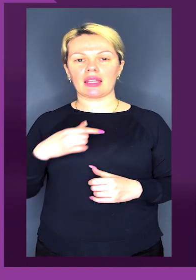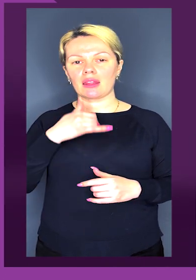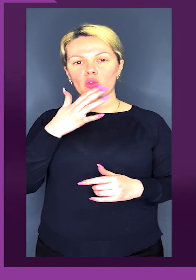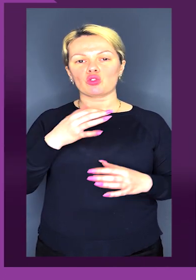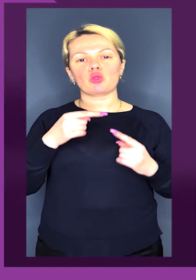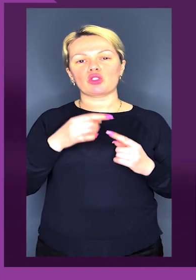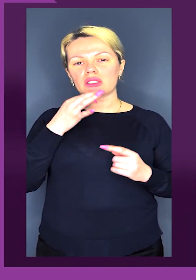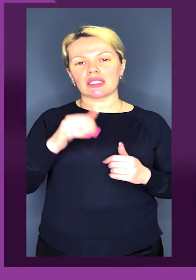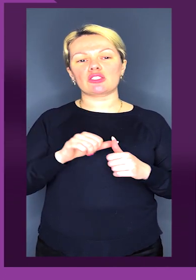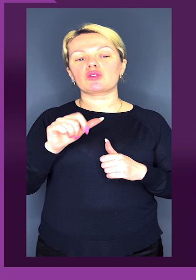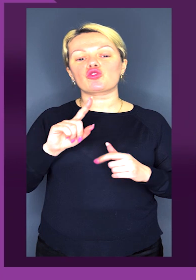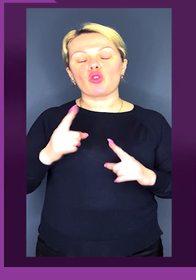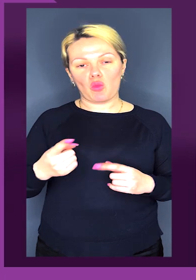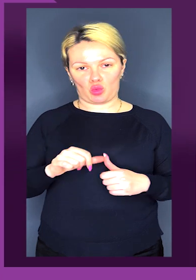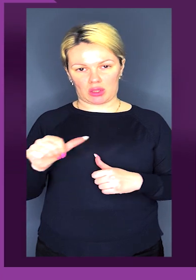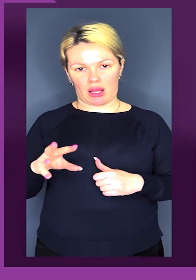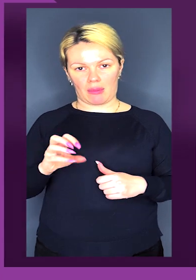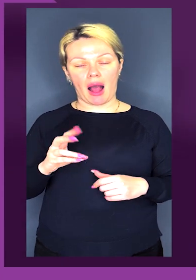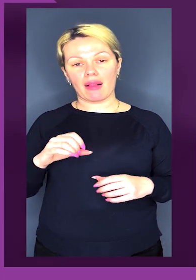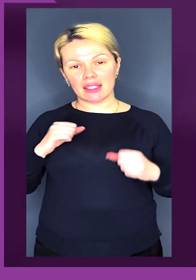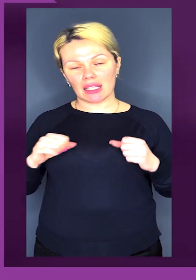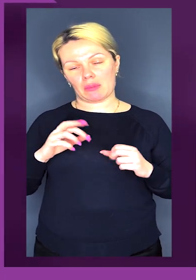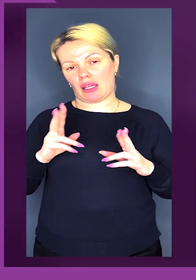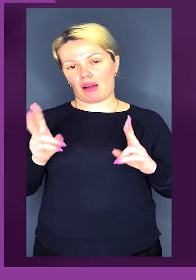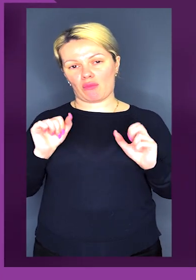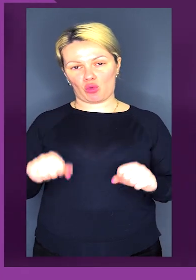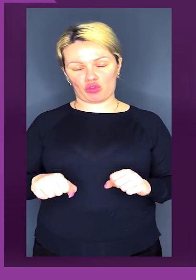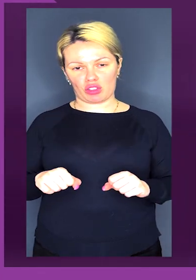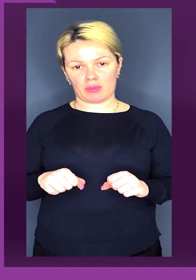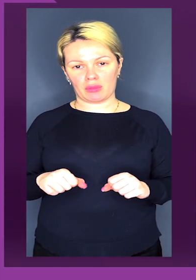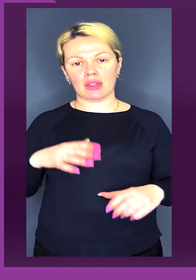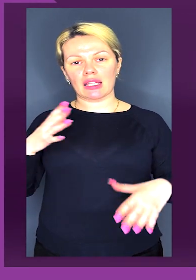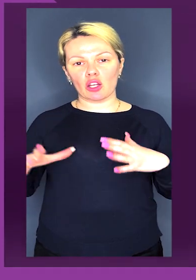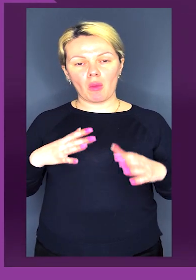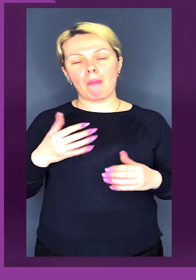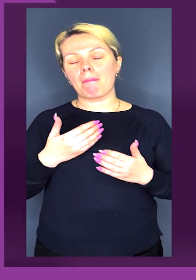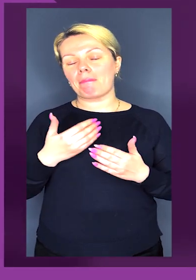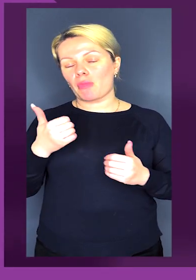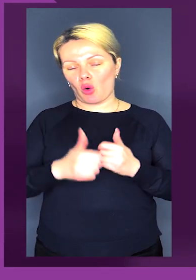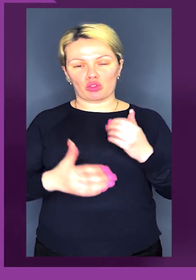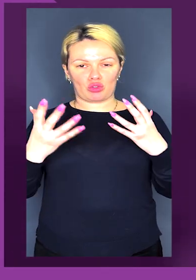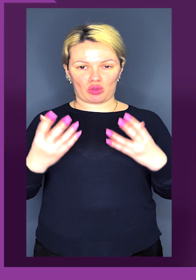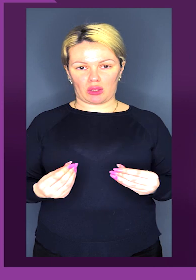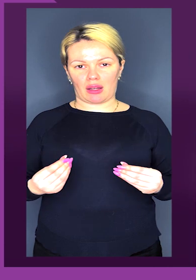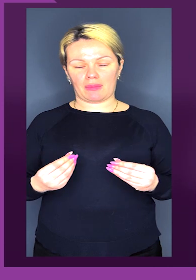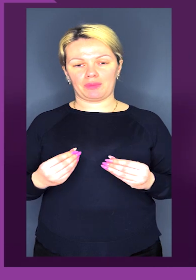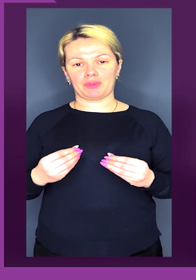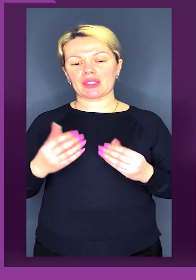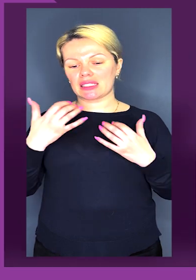Я не можу точно сказати, чому саме. Але стараємося, як можемо. Тренуємося майже кожного дня.